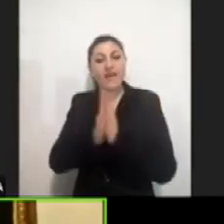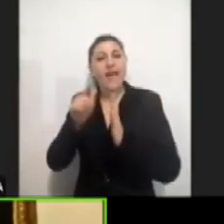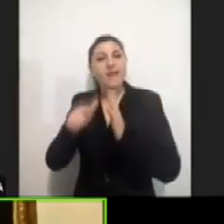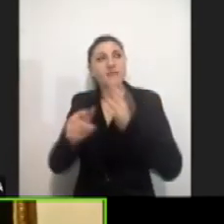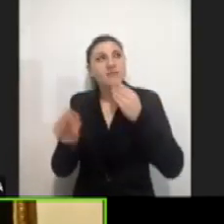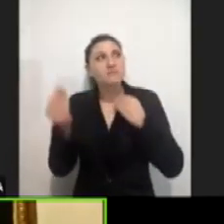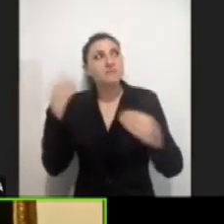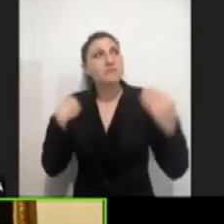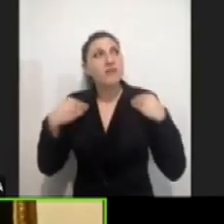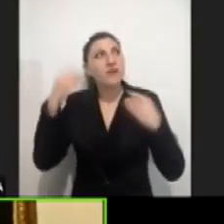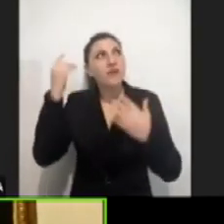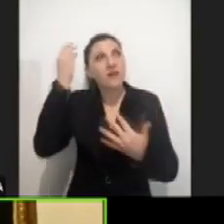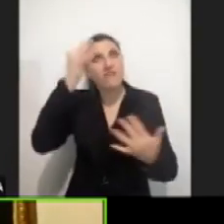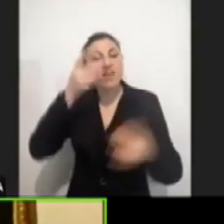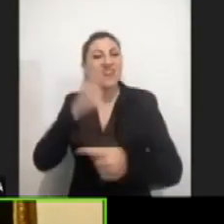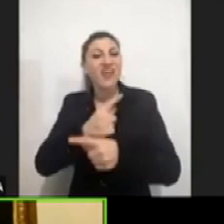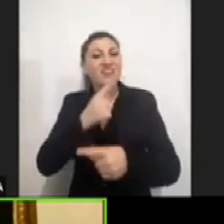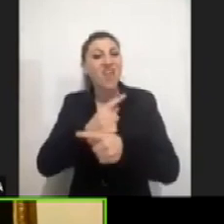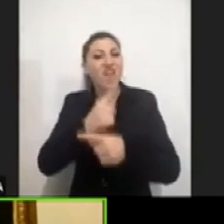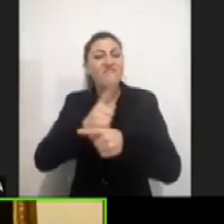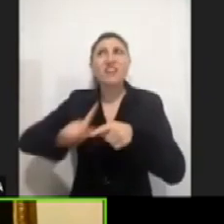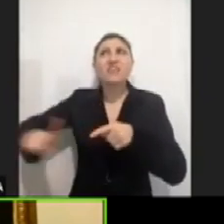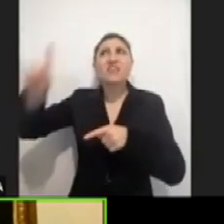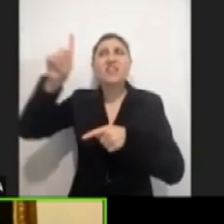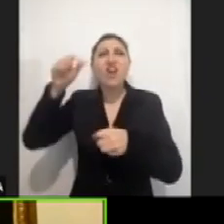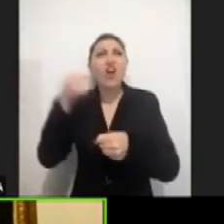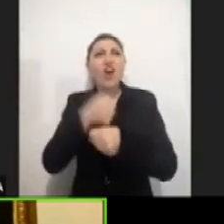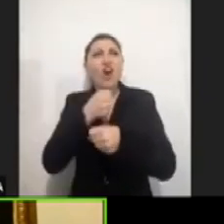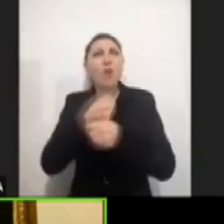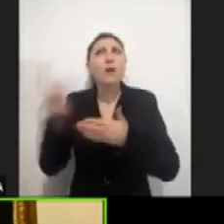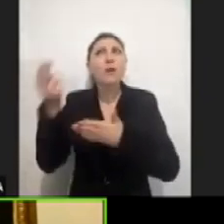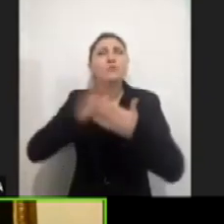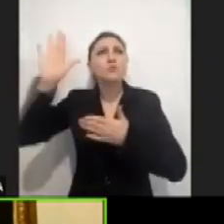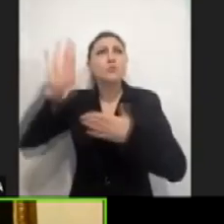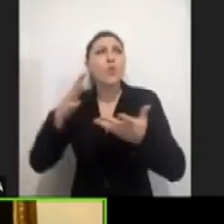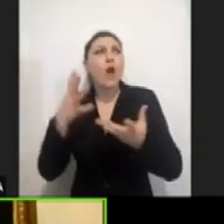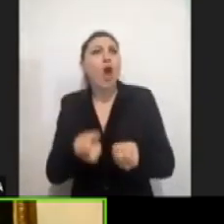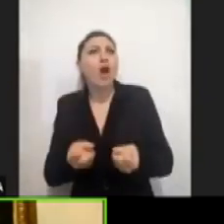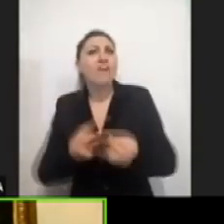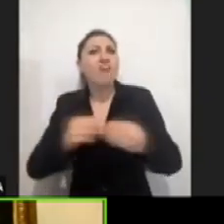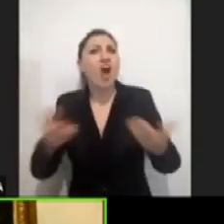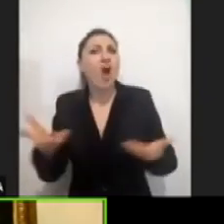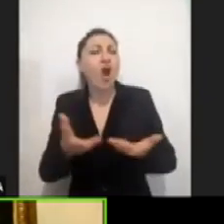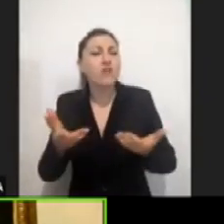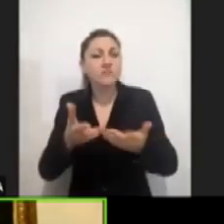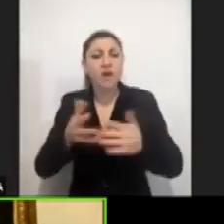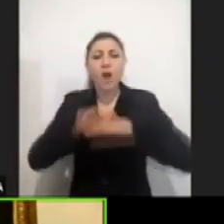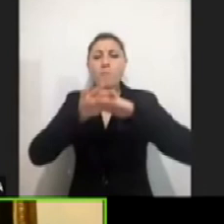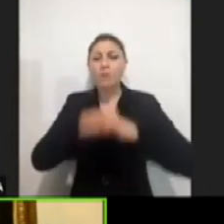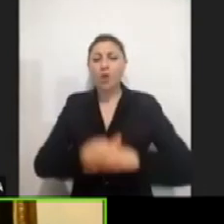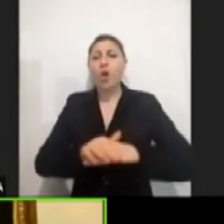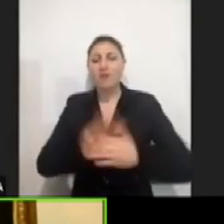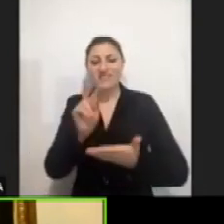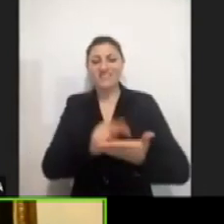compiere le opere di Dio e onorare la promessa scritta nel venire alla luce di un